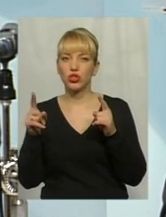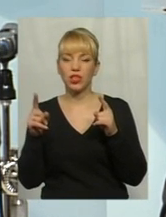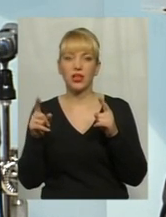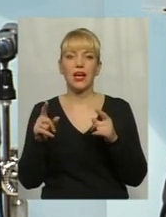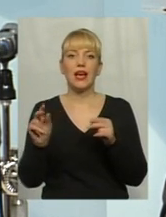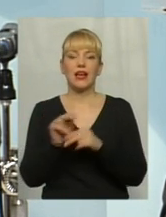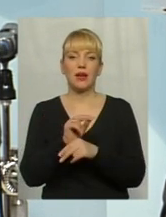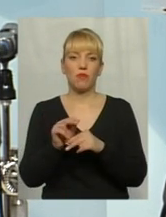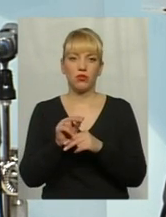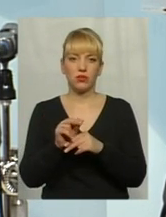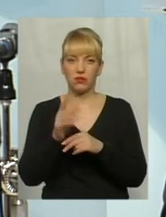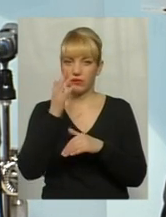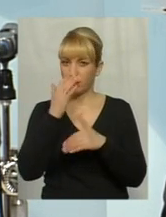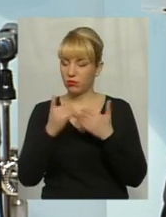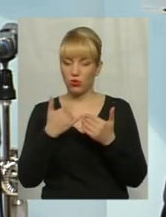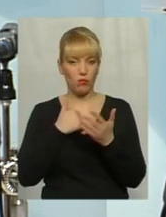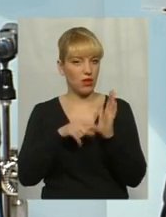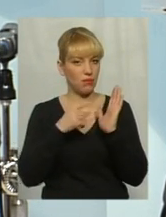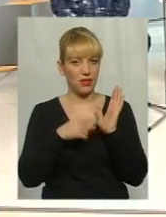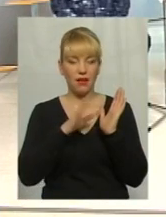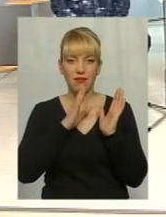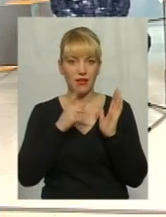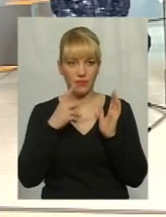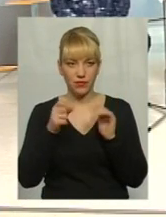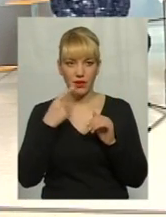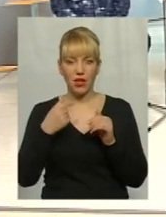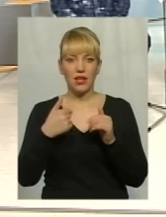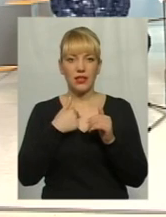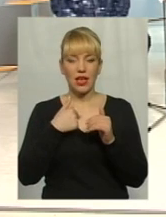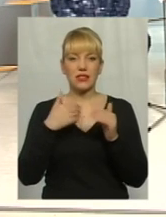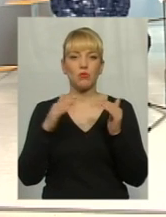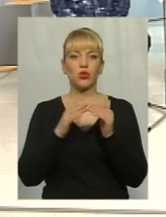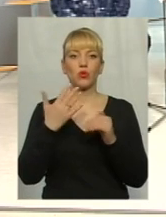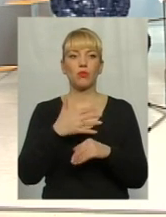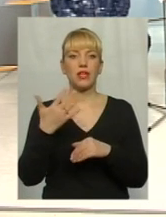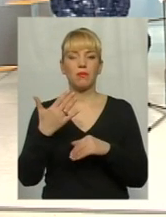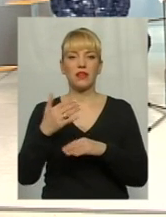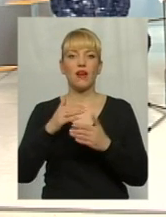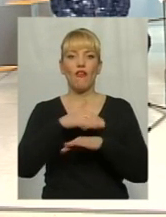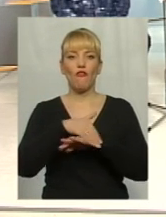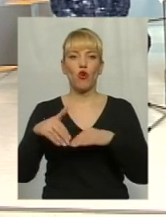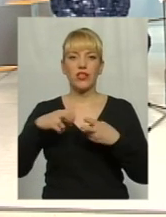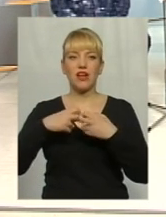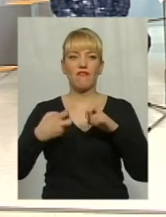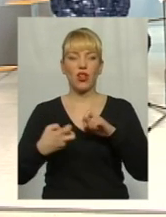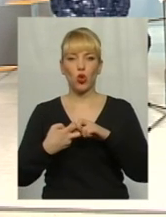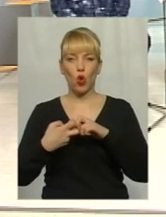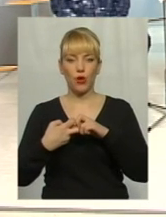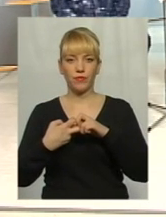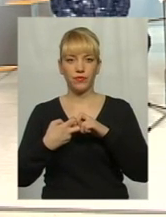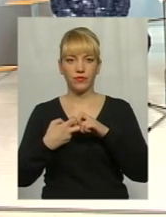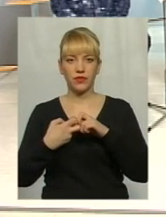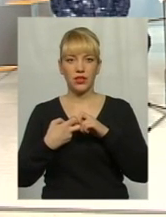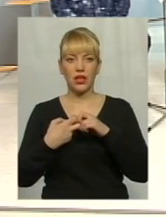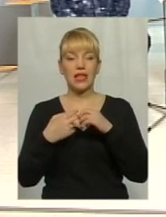Зибачте, у мене питання. Я в будинку 55, по Франко, по Ганна Франко.